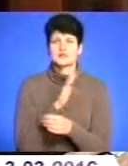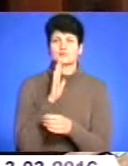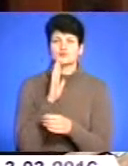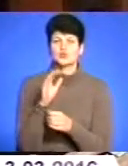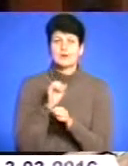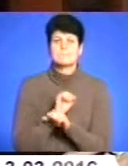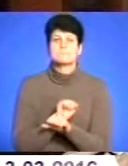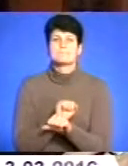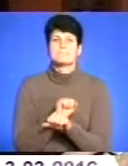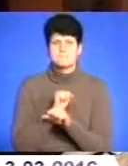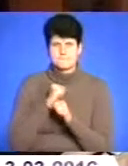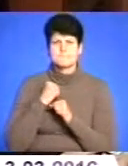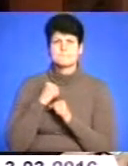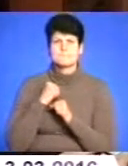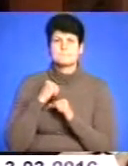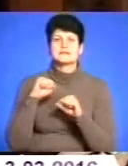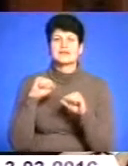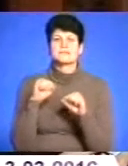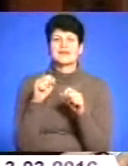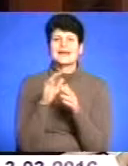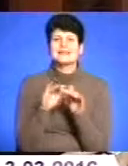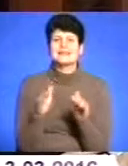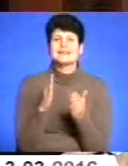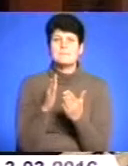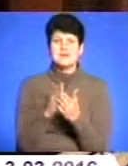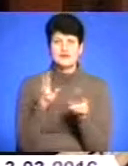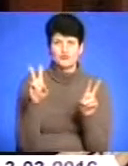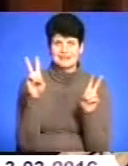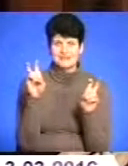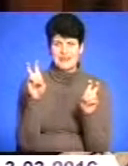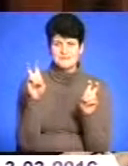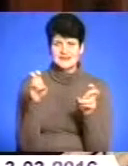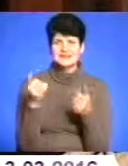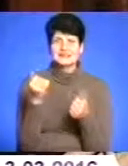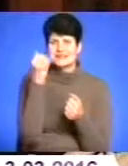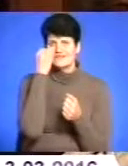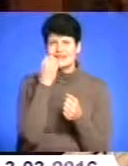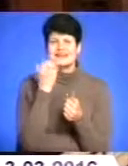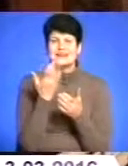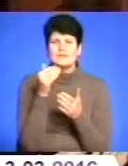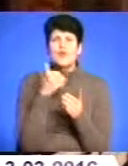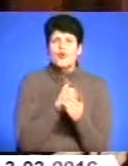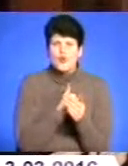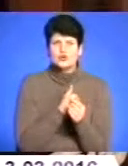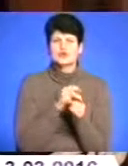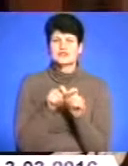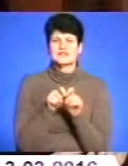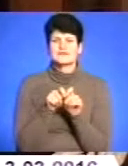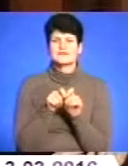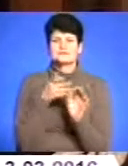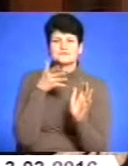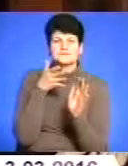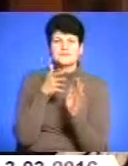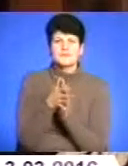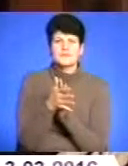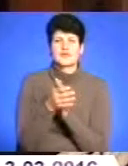патріотом. Тобто, діти мають теми, завдяки яким вони хочуть розкрити подолання цих